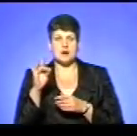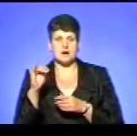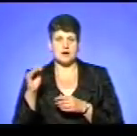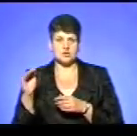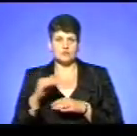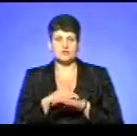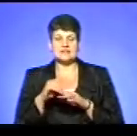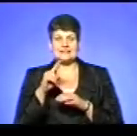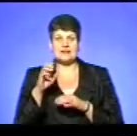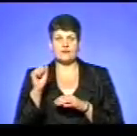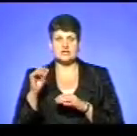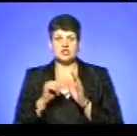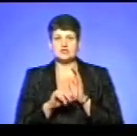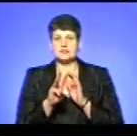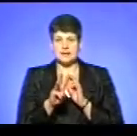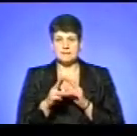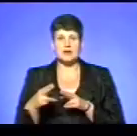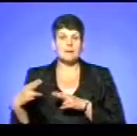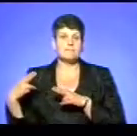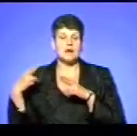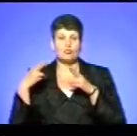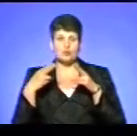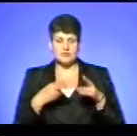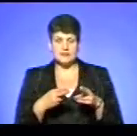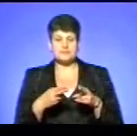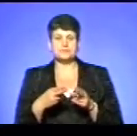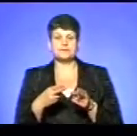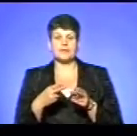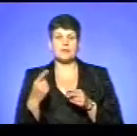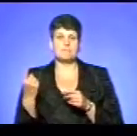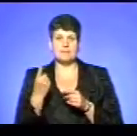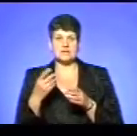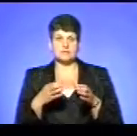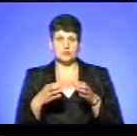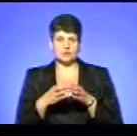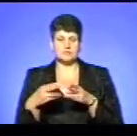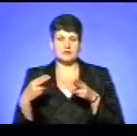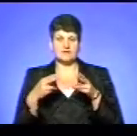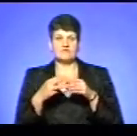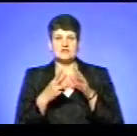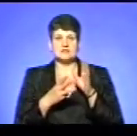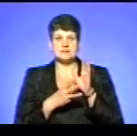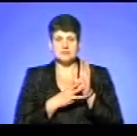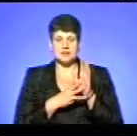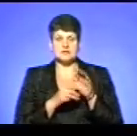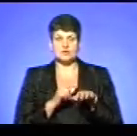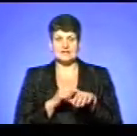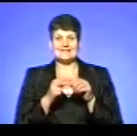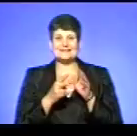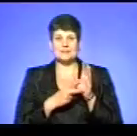По прибутті перший підрозвіл прибув і зафіксовано 18-17,